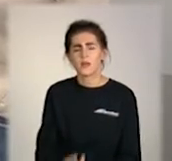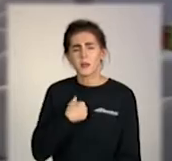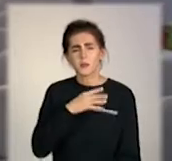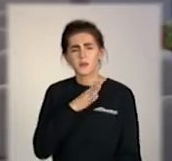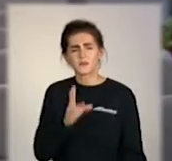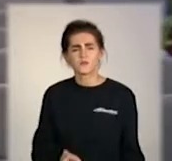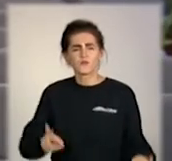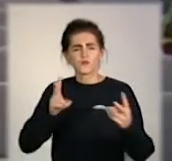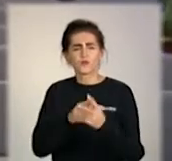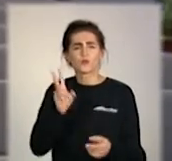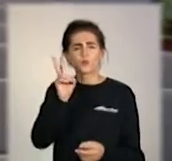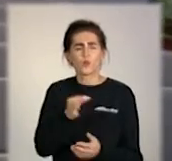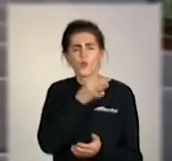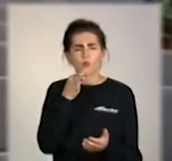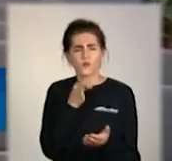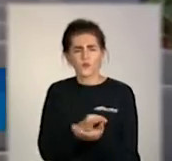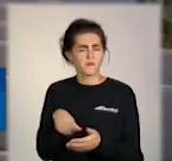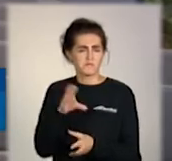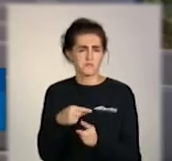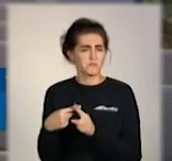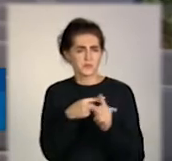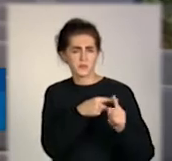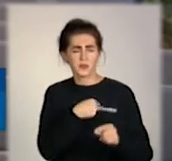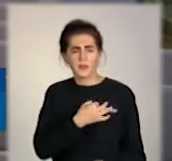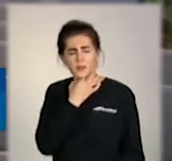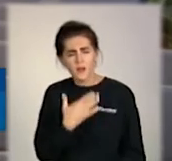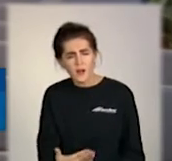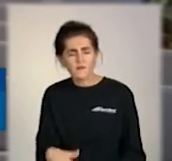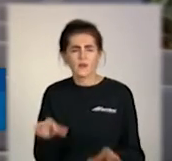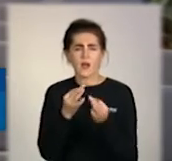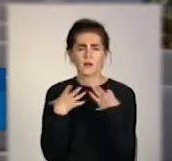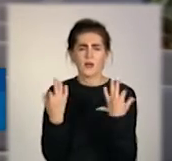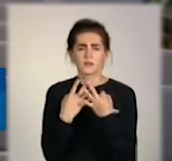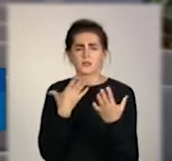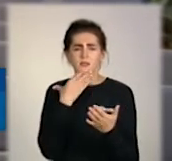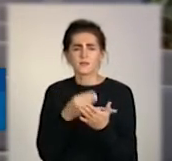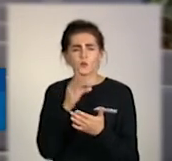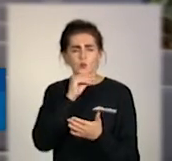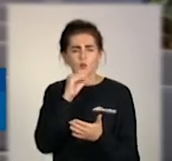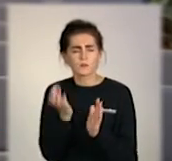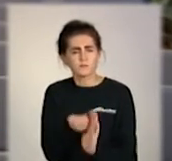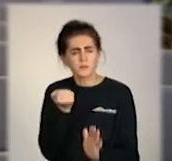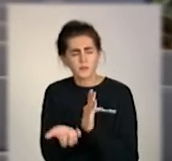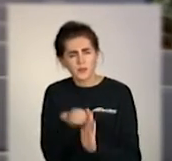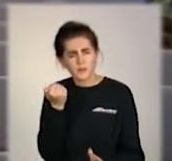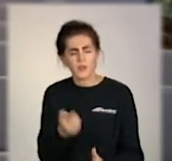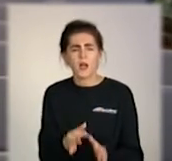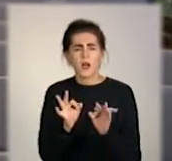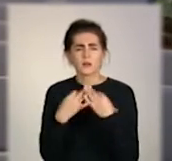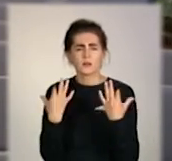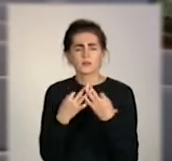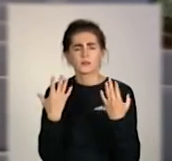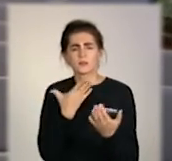менторами на позитивній ноті. Люди розказали нам про свої досягнення, розказали нам про свої